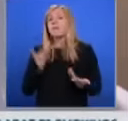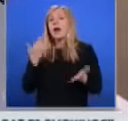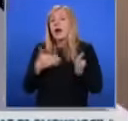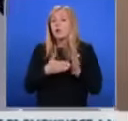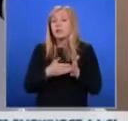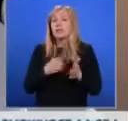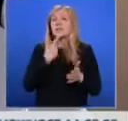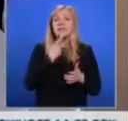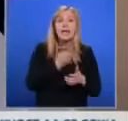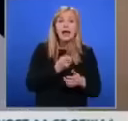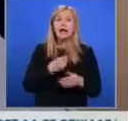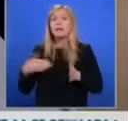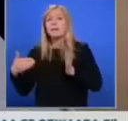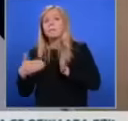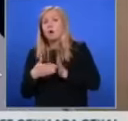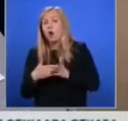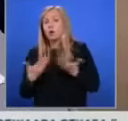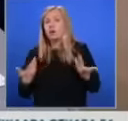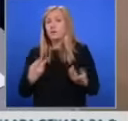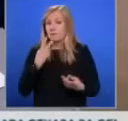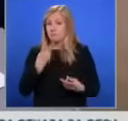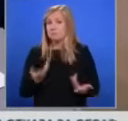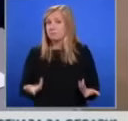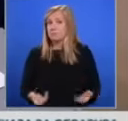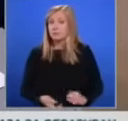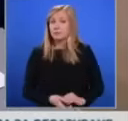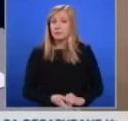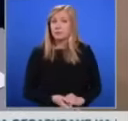аргументи за и какви аргументи против се чуха в залата?